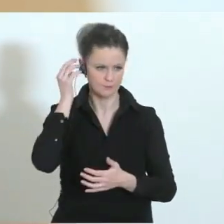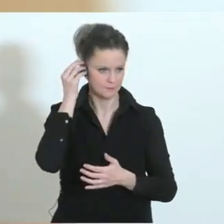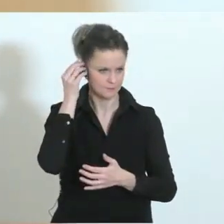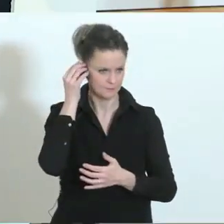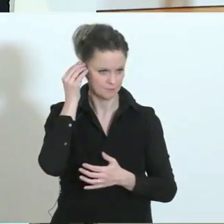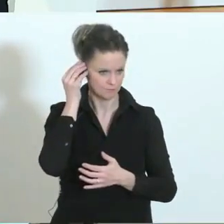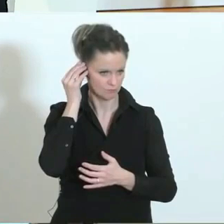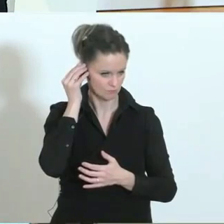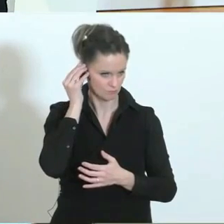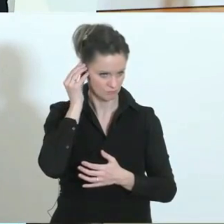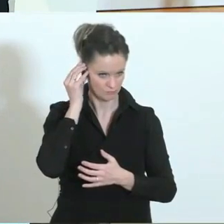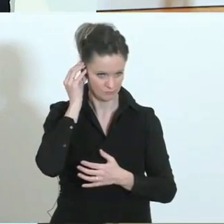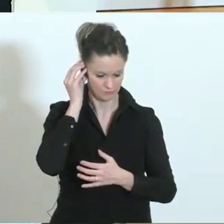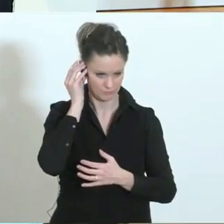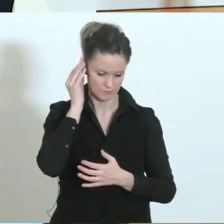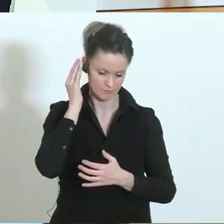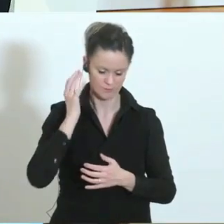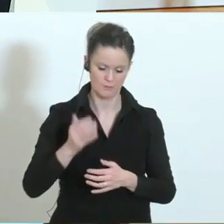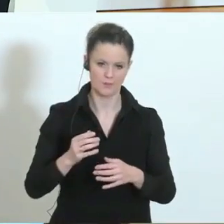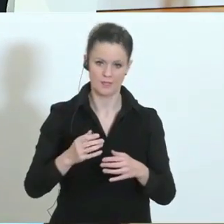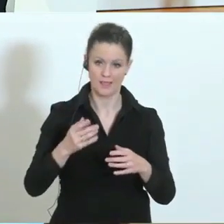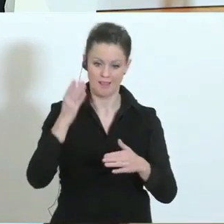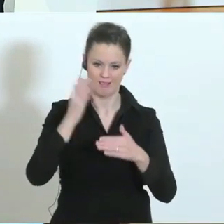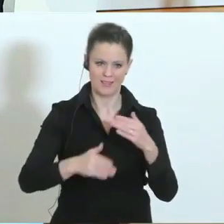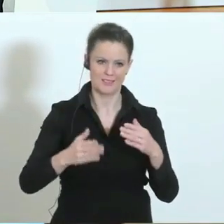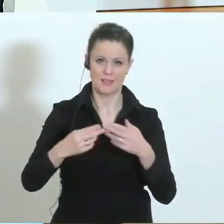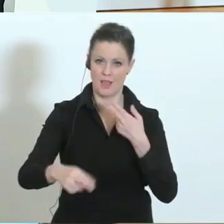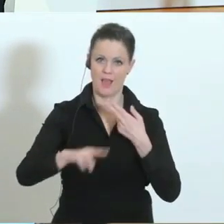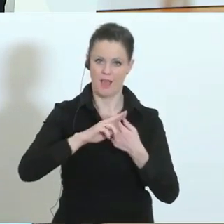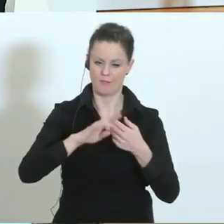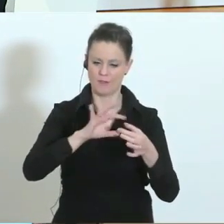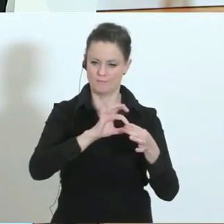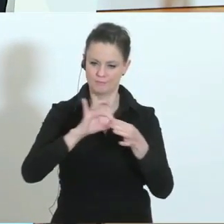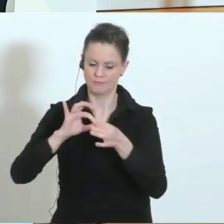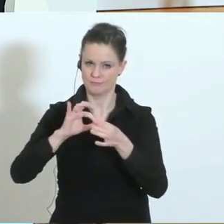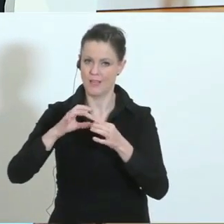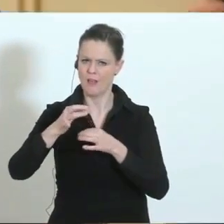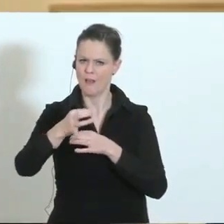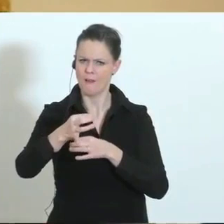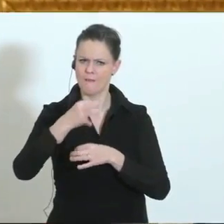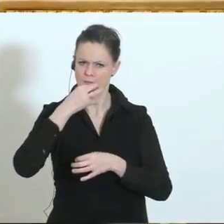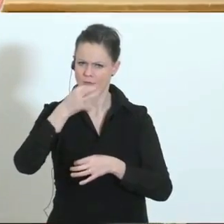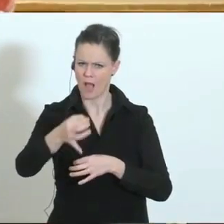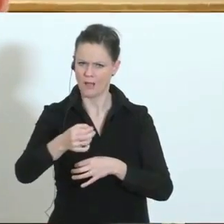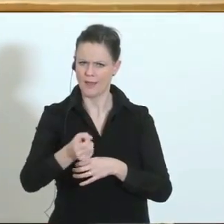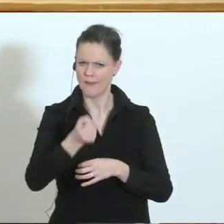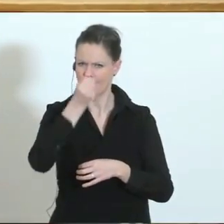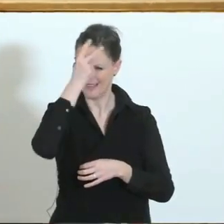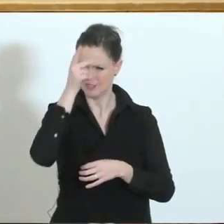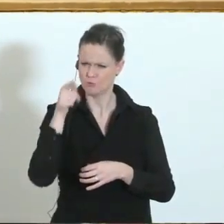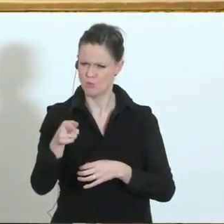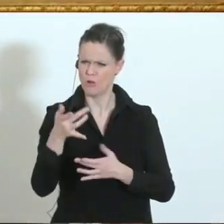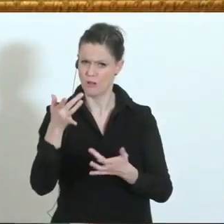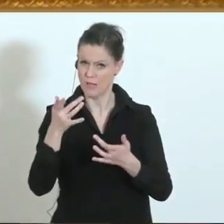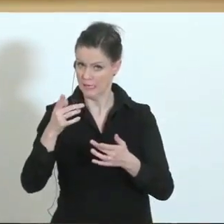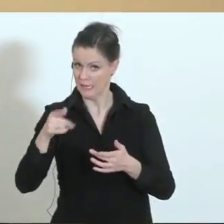Ich würde gerne an die letzte Antwort dann mit einer Frage anschließen. Es geht das Gerücht herum, dass Kitzbühel der nächste Hotspot sei.